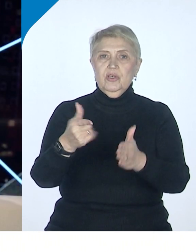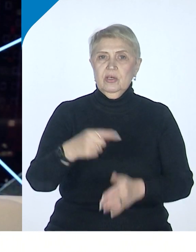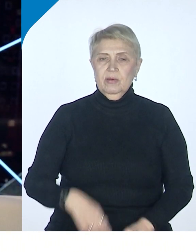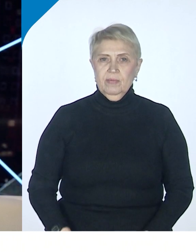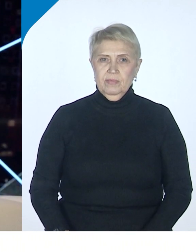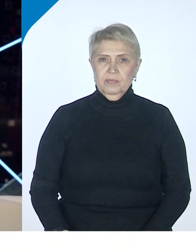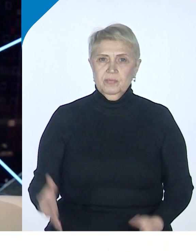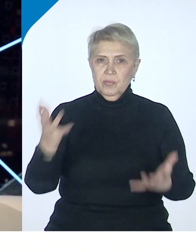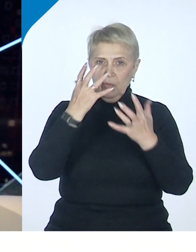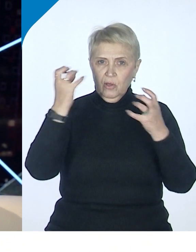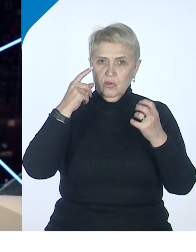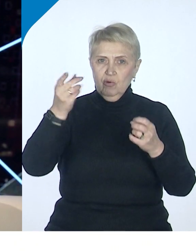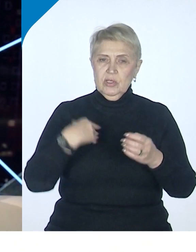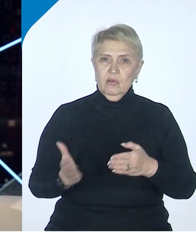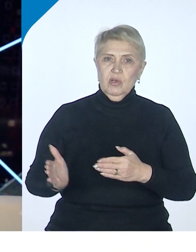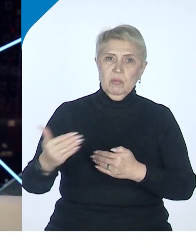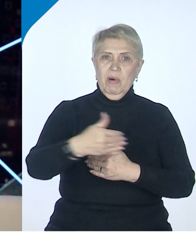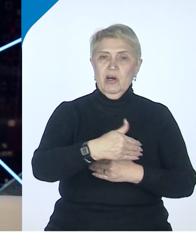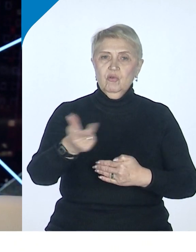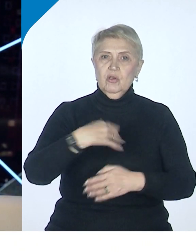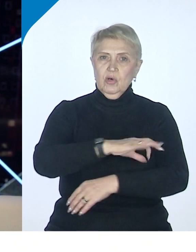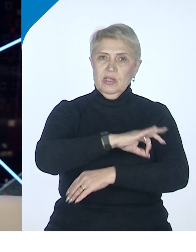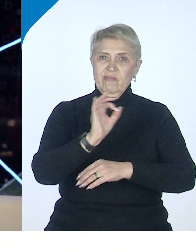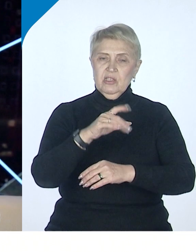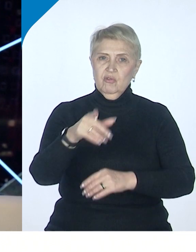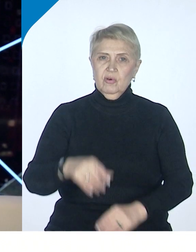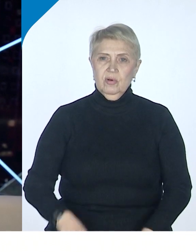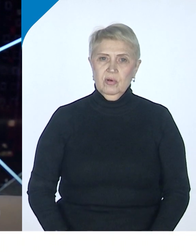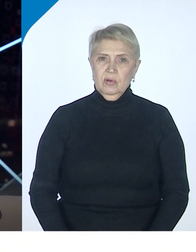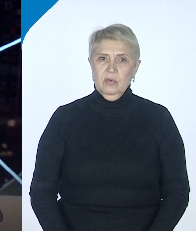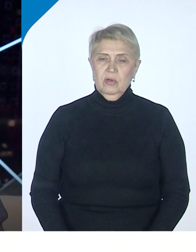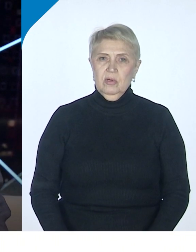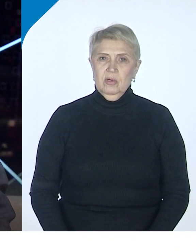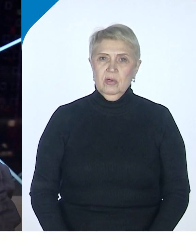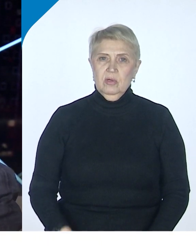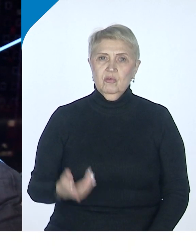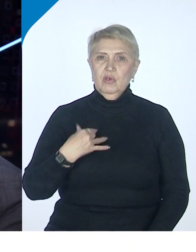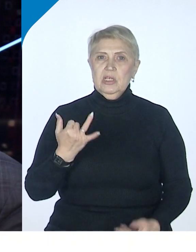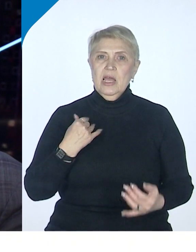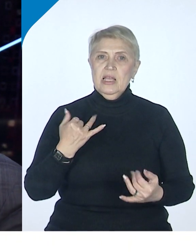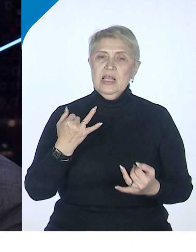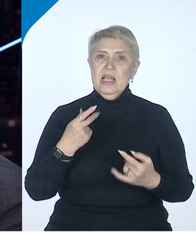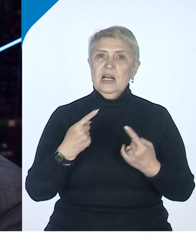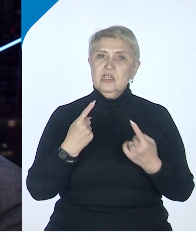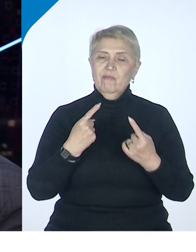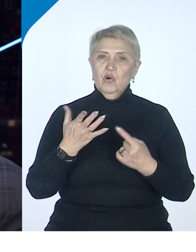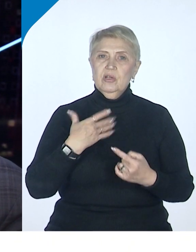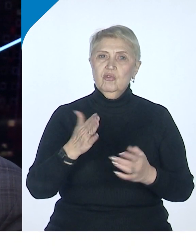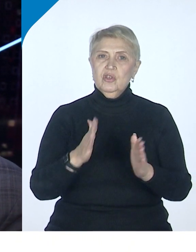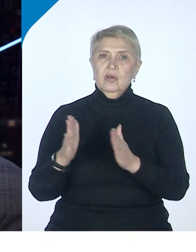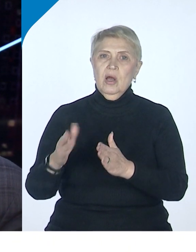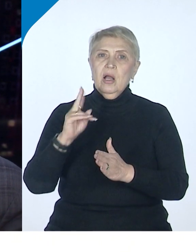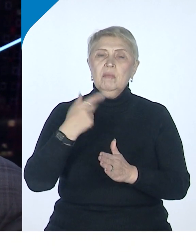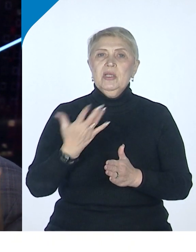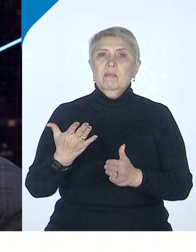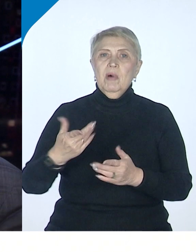серьезного поворота на восток, уже не разговорного жанра, как бы, как бы нам повернуться на